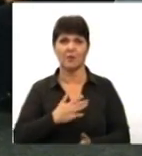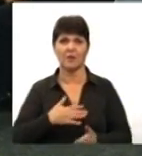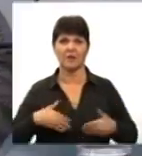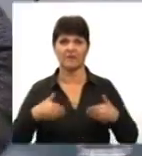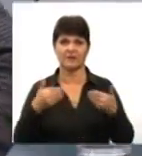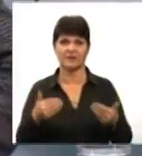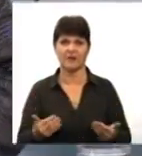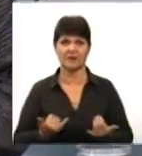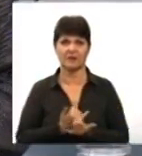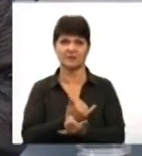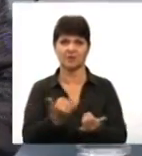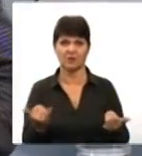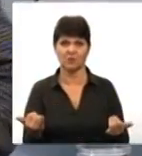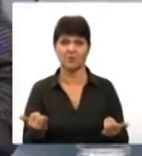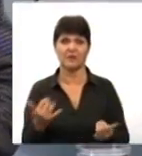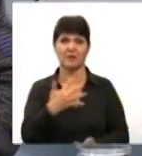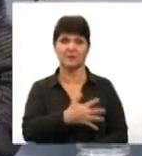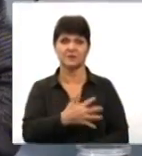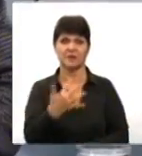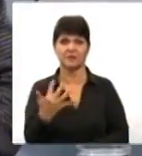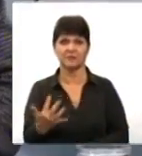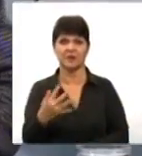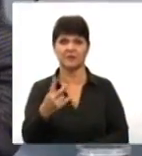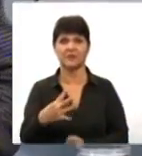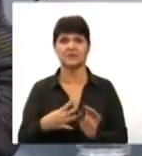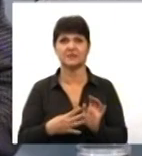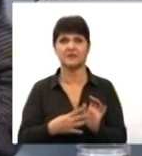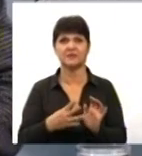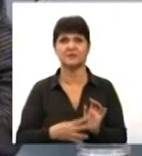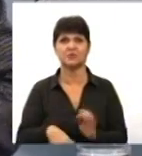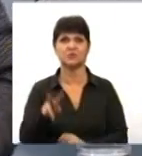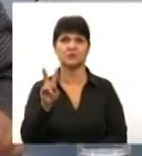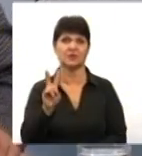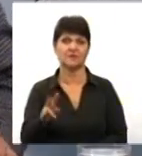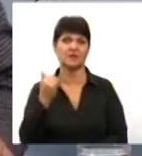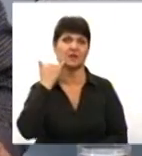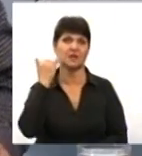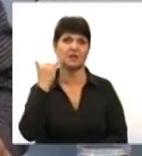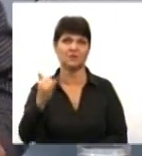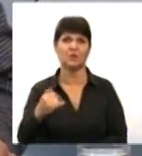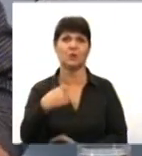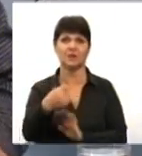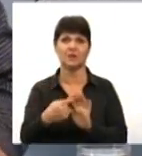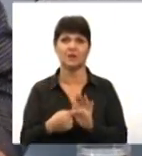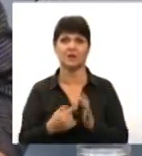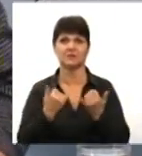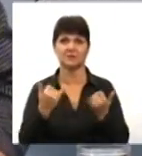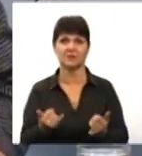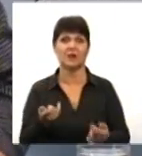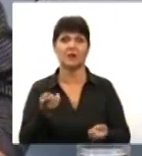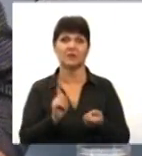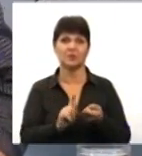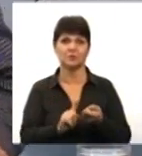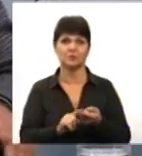Доброго вечора. 55 29 92, номер телефону для ваших запитань. Шановні глядачі, долучайтеся до розмови.